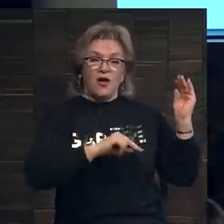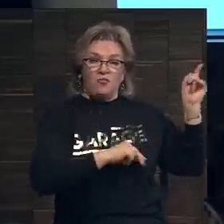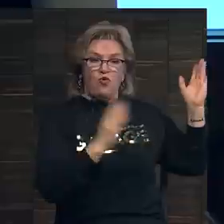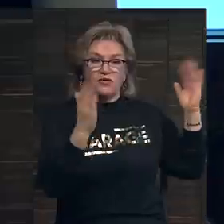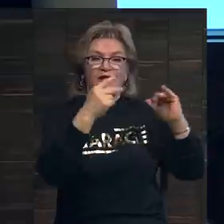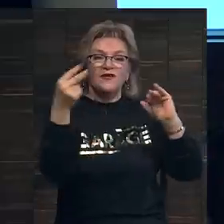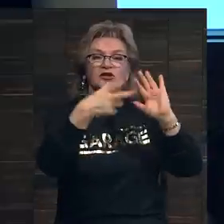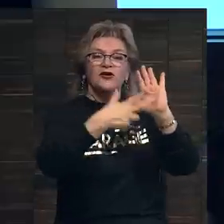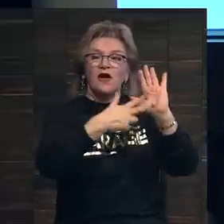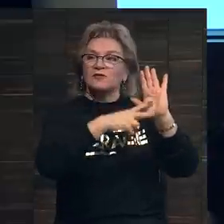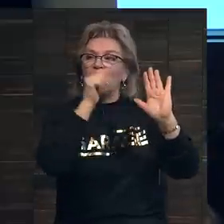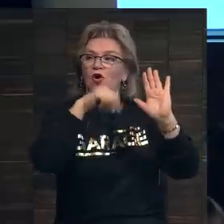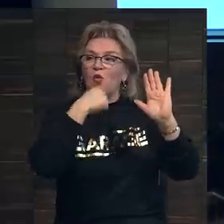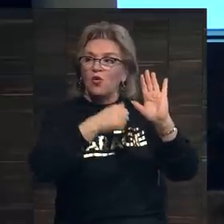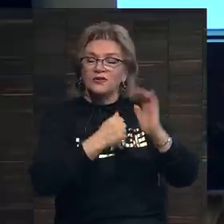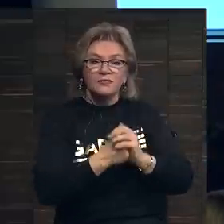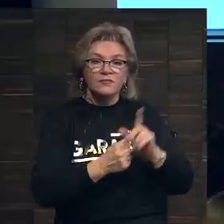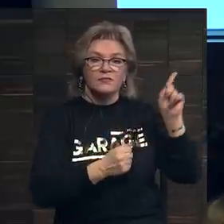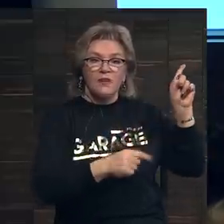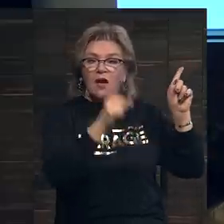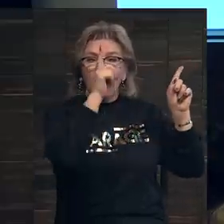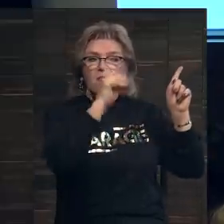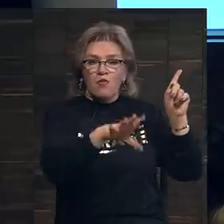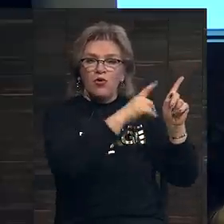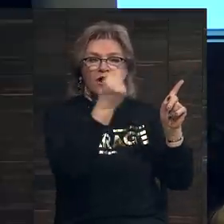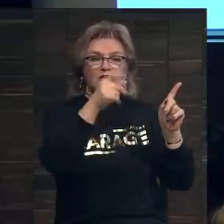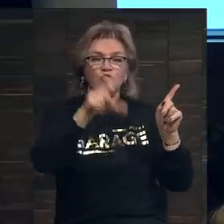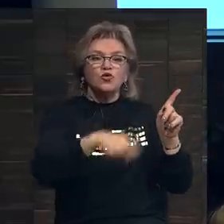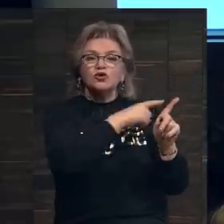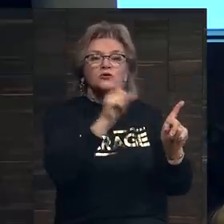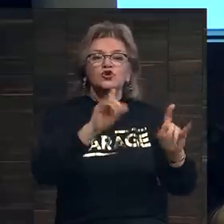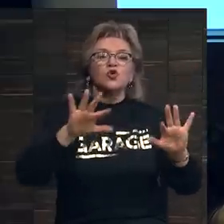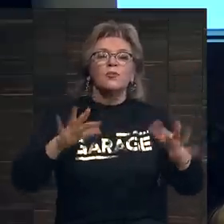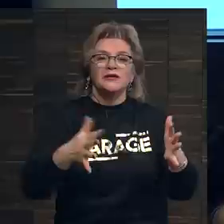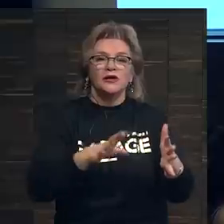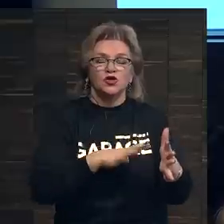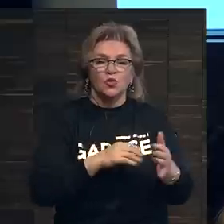2008 года. Этот популярный художник, вот что произошло.